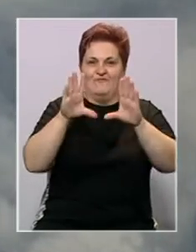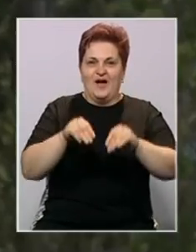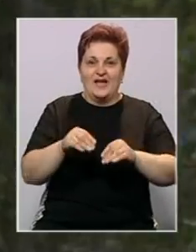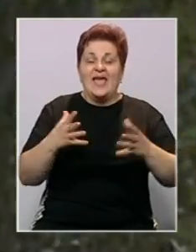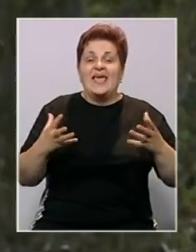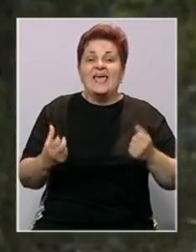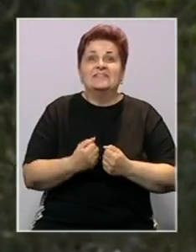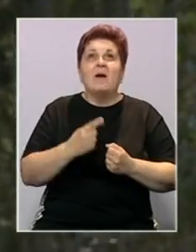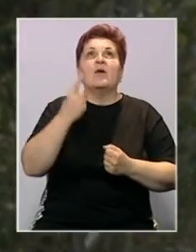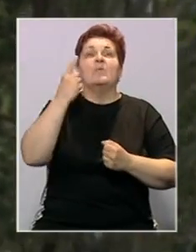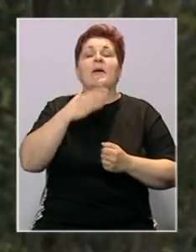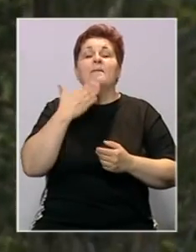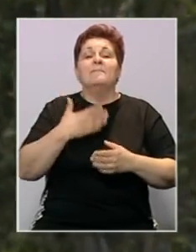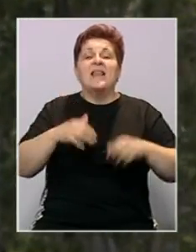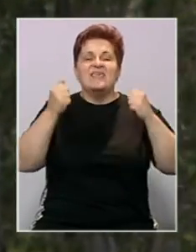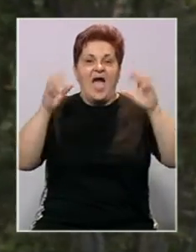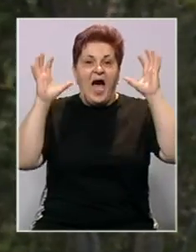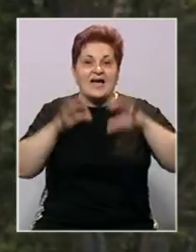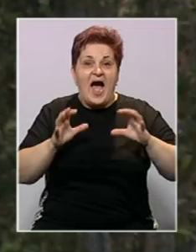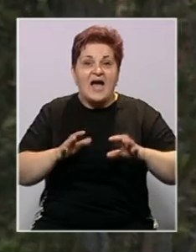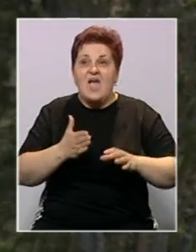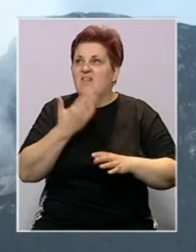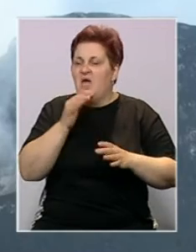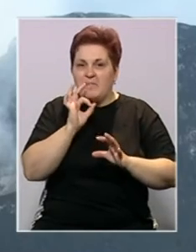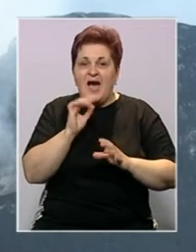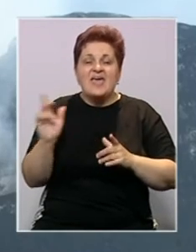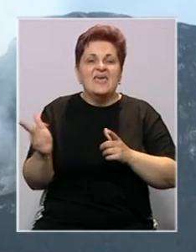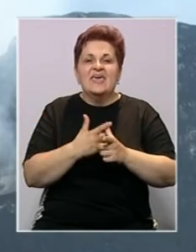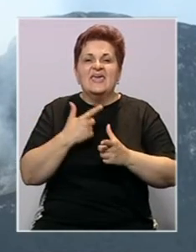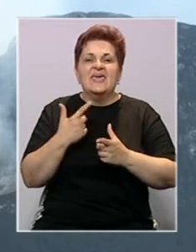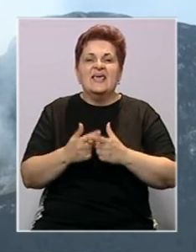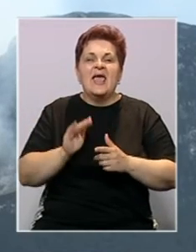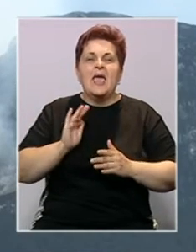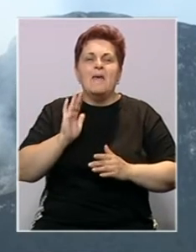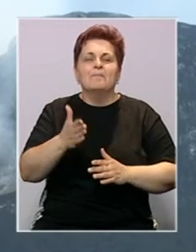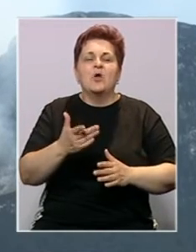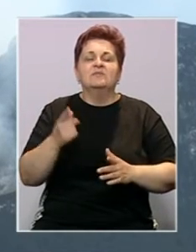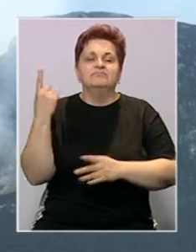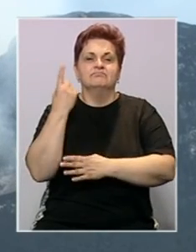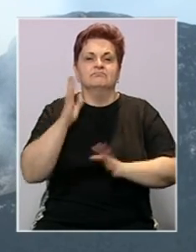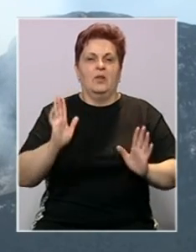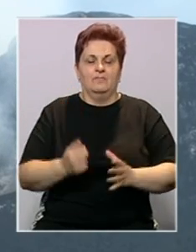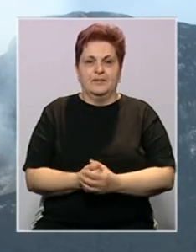Spas je u nebu, bilo jaka kiša za koju nema najava ili pak protupožarne letjelice.